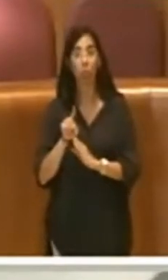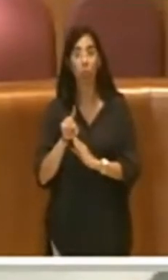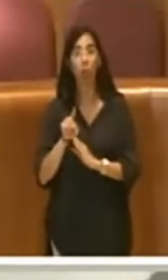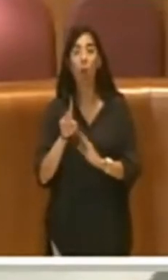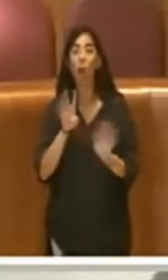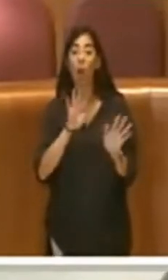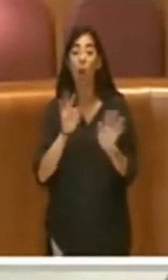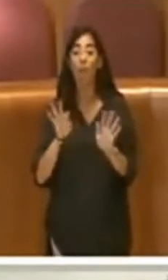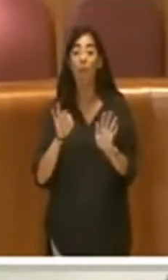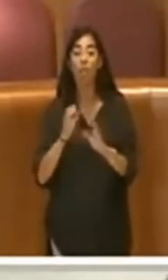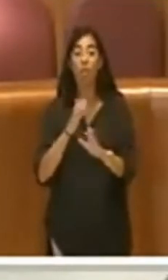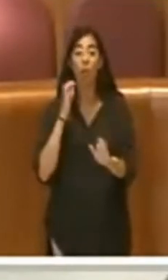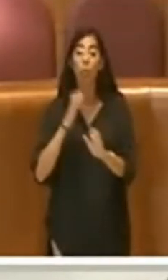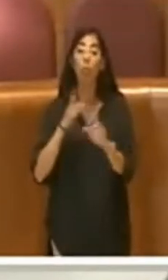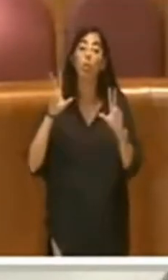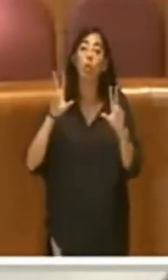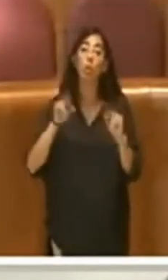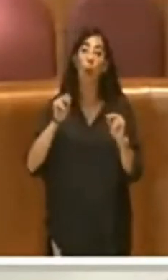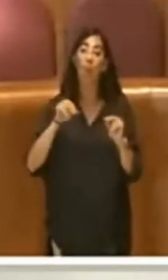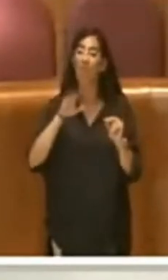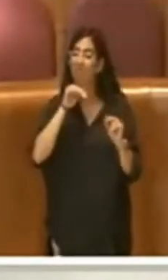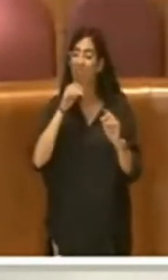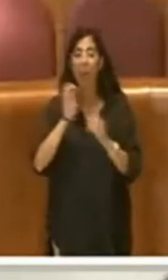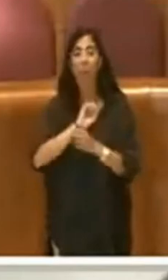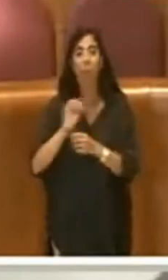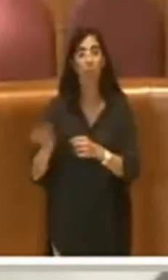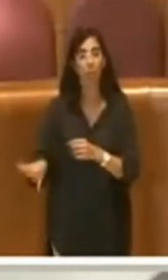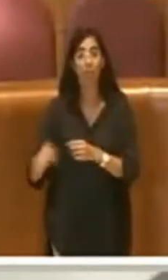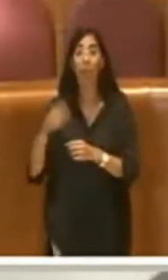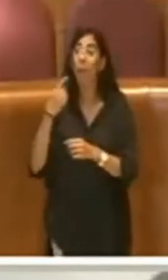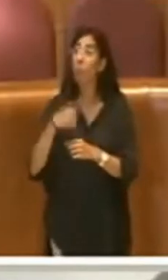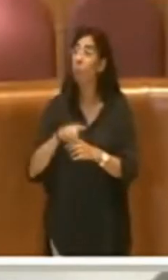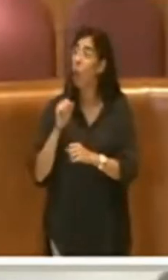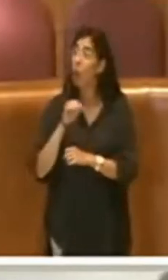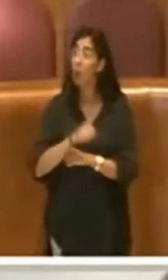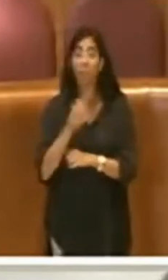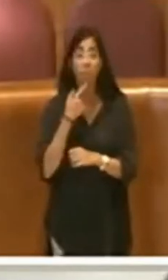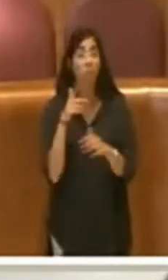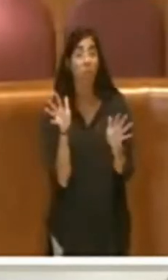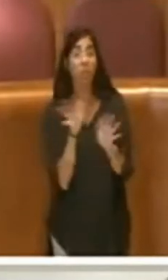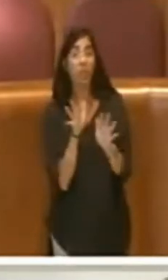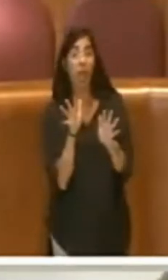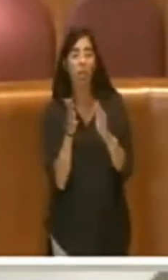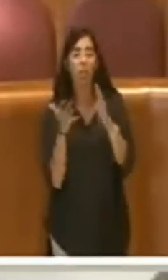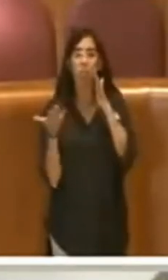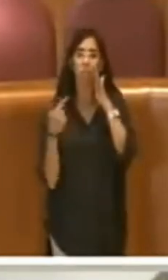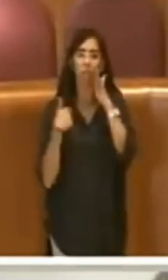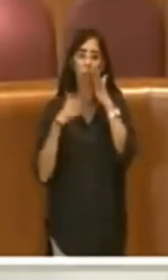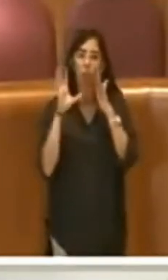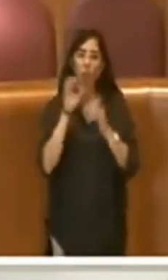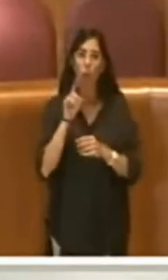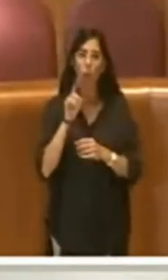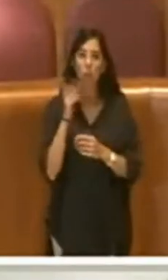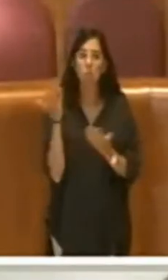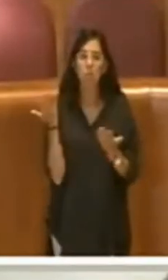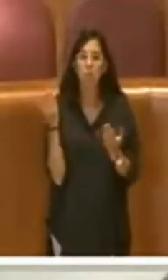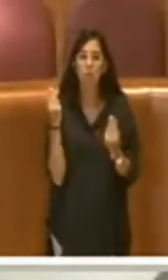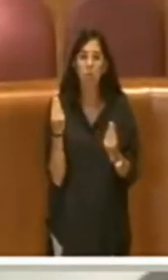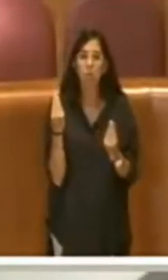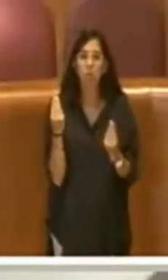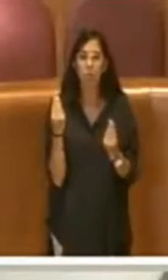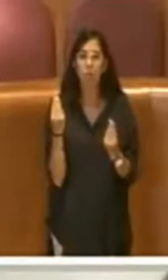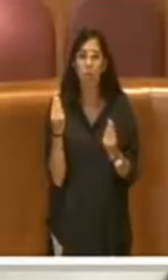900 autobus, e questo le opposizioni lo chiamano disastro. Io non capisco con che coraggio, per carità,